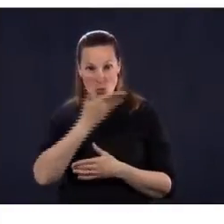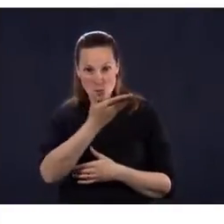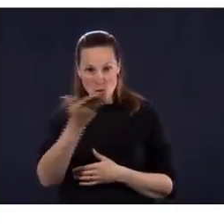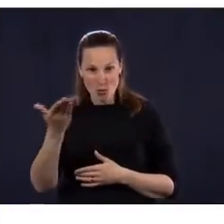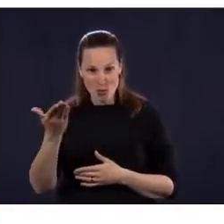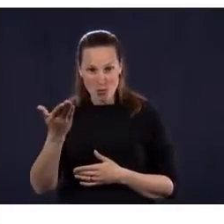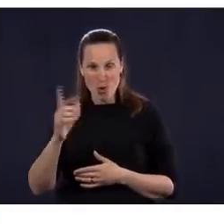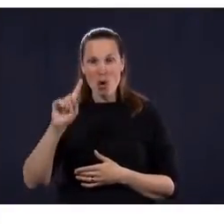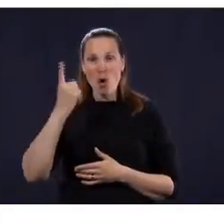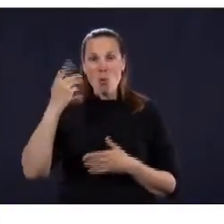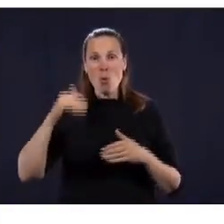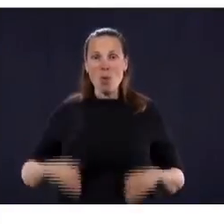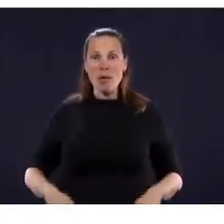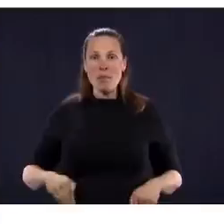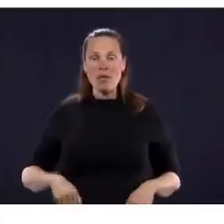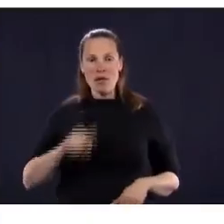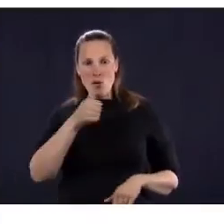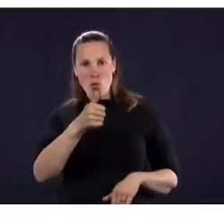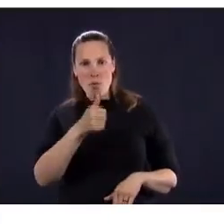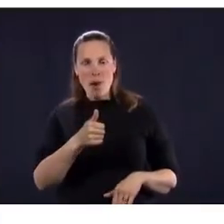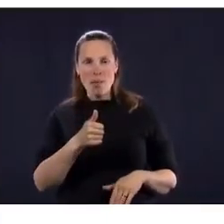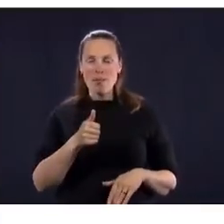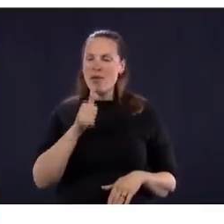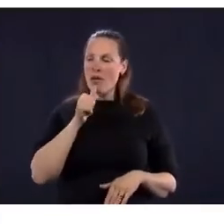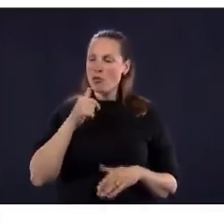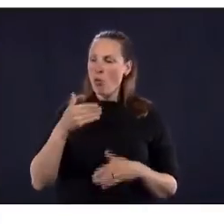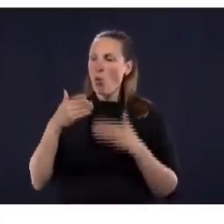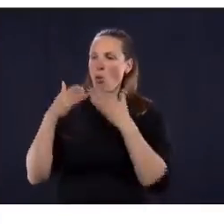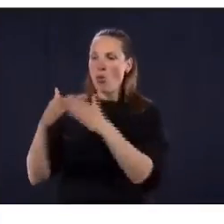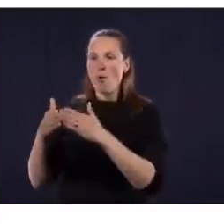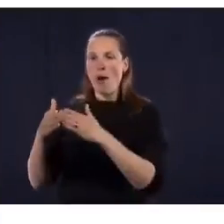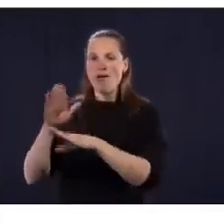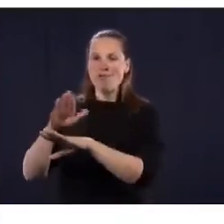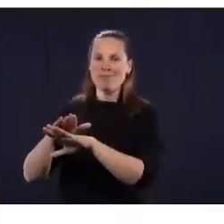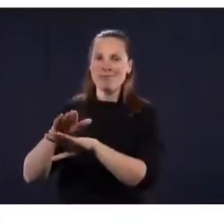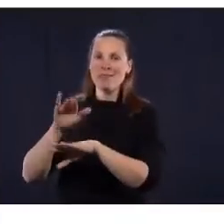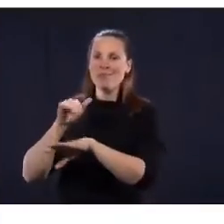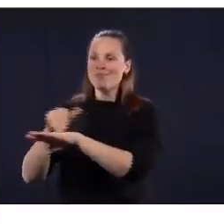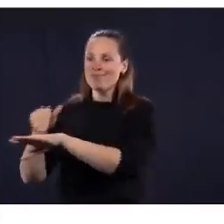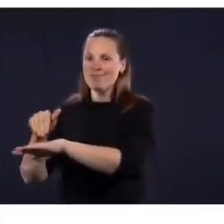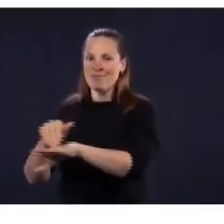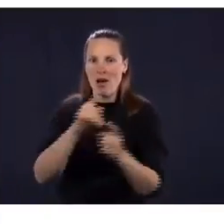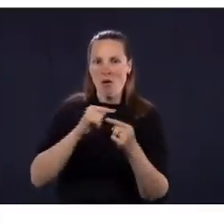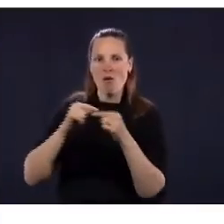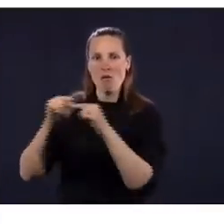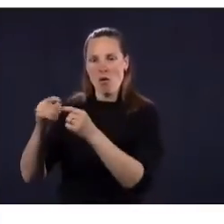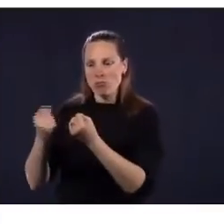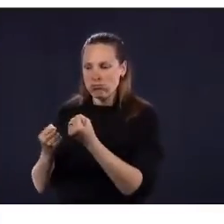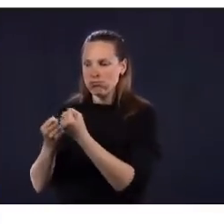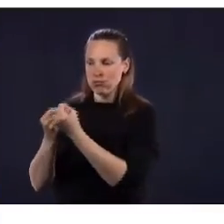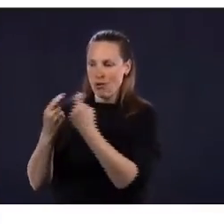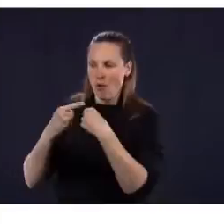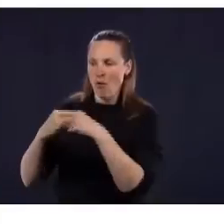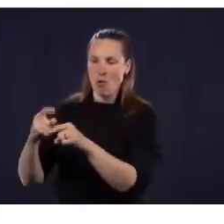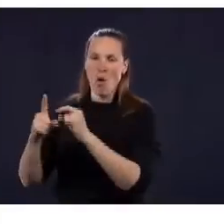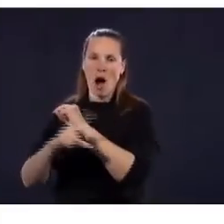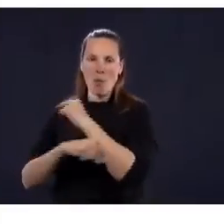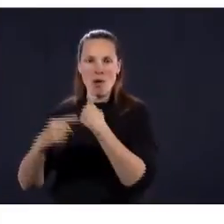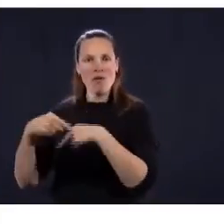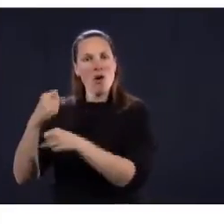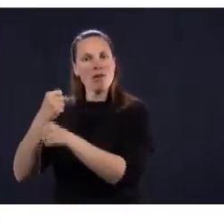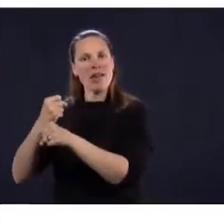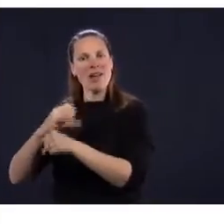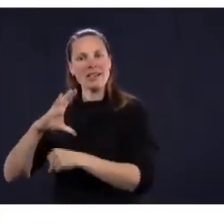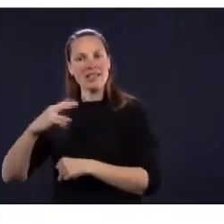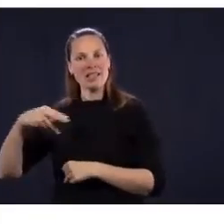la mise à jour que vous avez? Combien de personnes sont absentes pour COVID ou peur de COVID, on pourrait dire comme ça? Mais aussi, donc, de combien de personnes vous avez